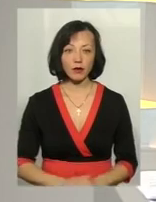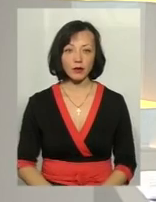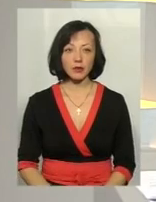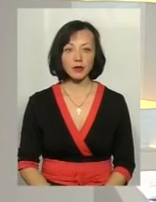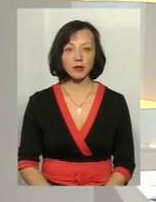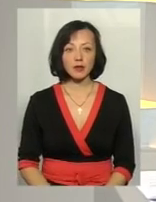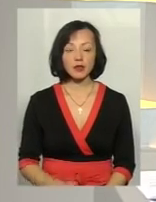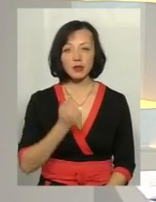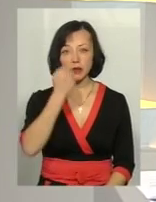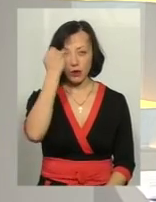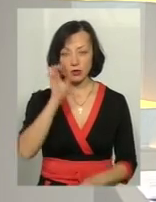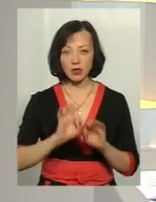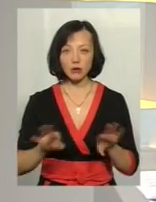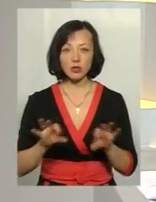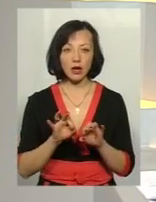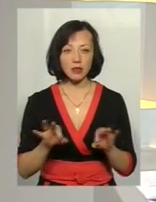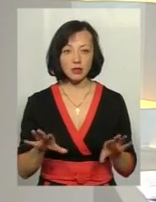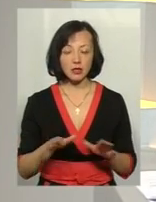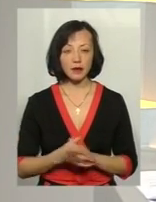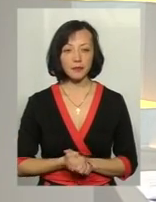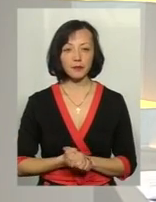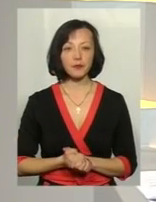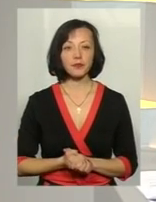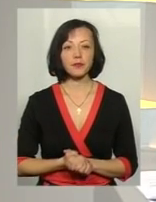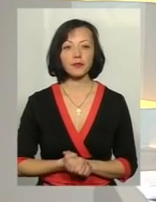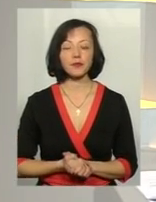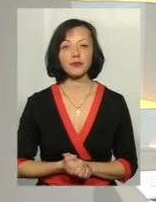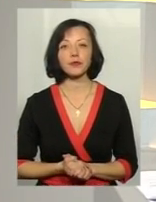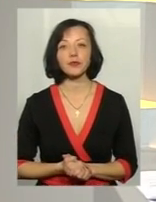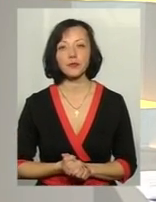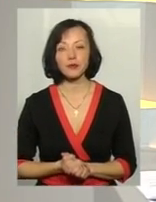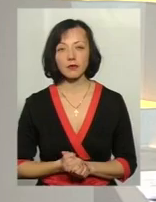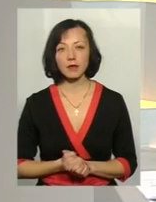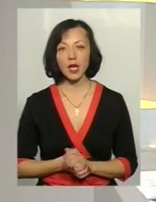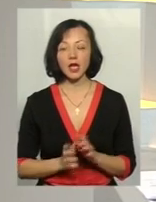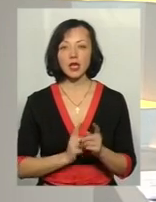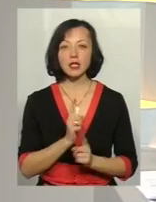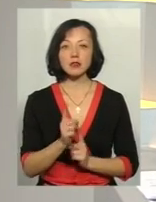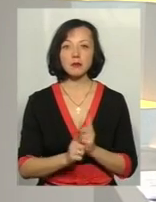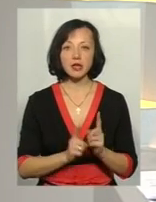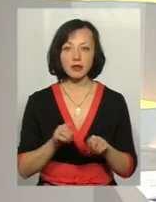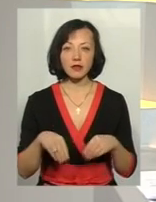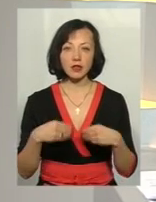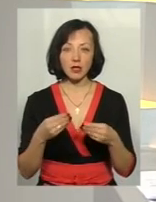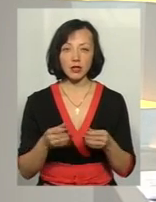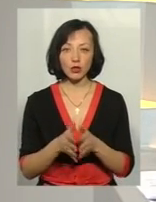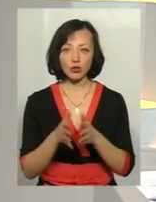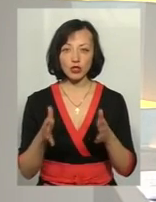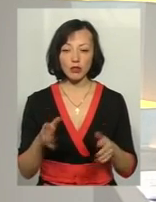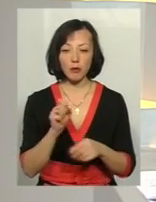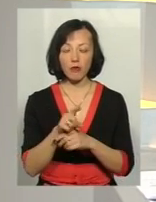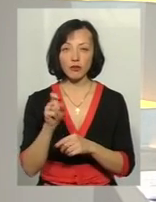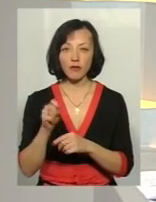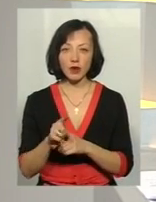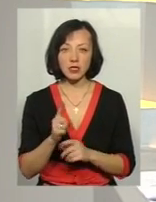Дякую вам за роз'яснення. Власне, зміни у наданні, власне, розширені, повноважені,